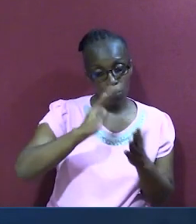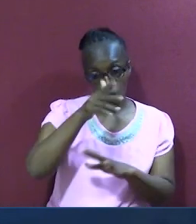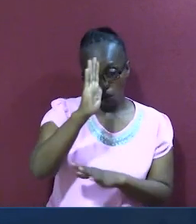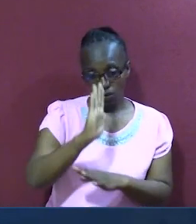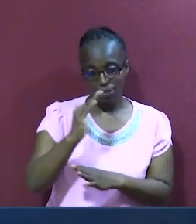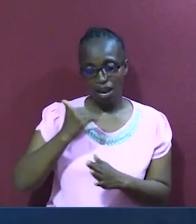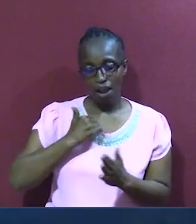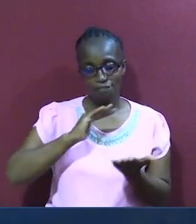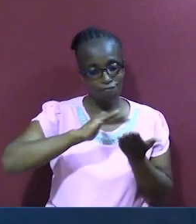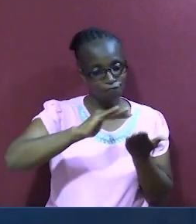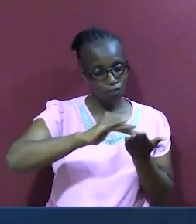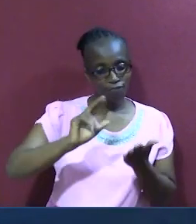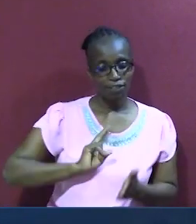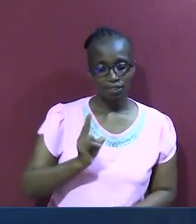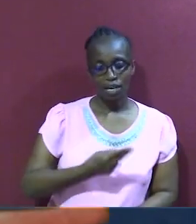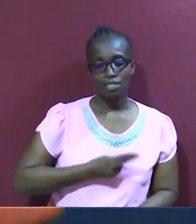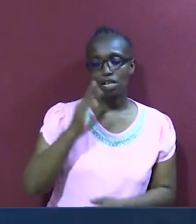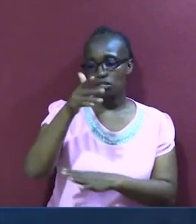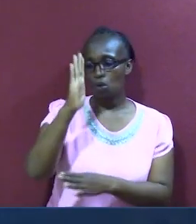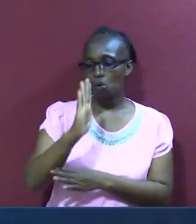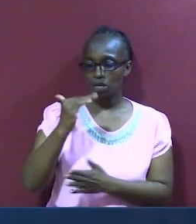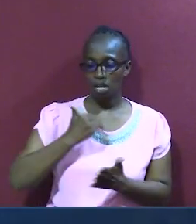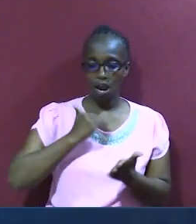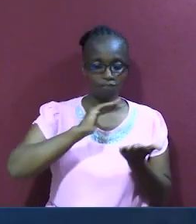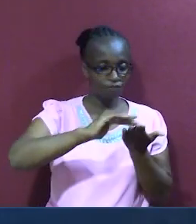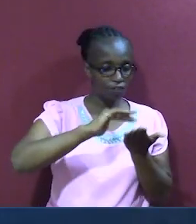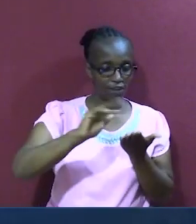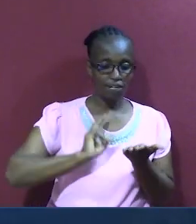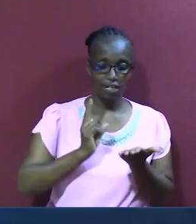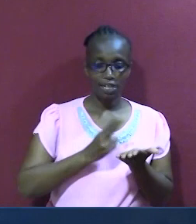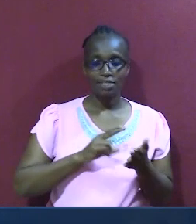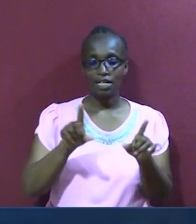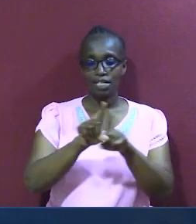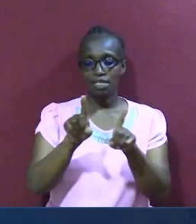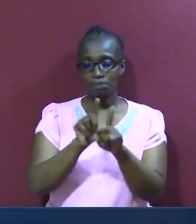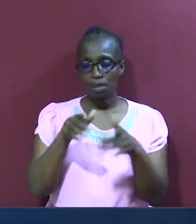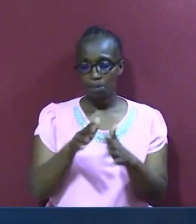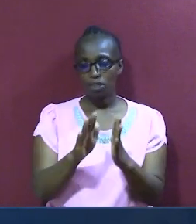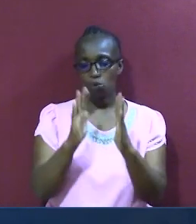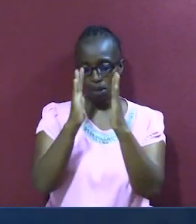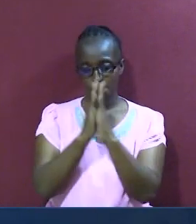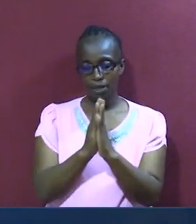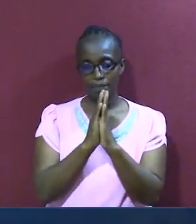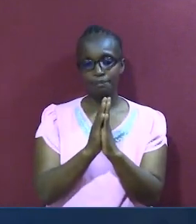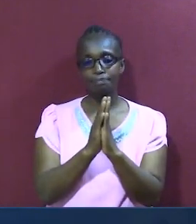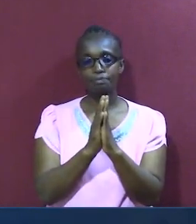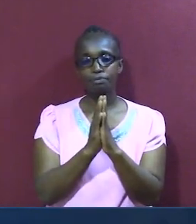bivilei nasema ya kwamba, mungu alitusamehe, na ambivyo tunavyo sema, tunavyo omba, katika,